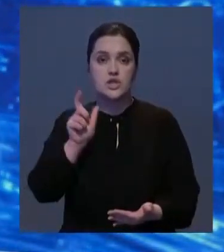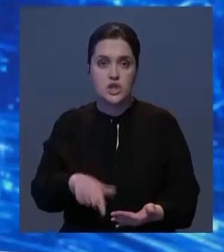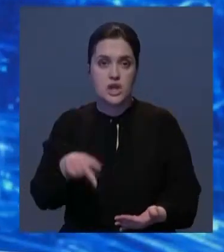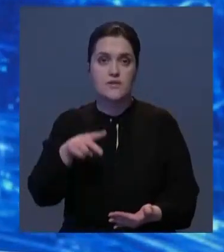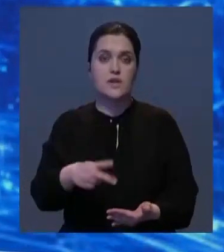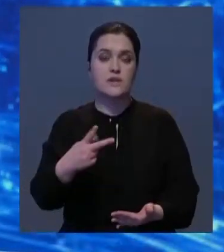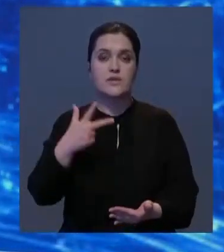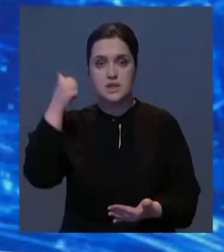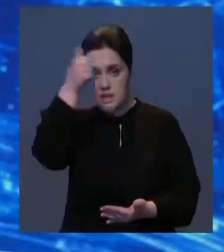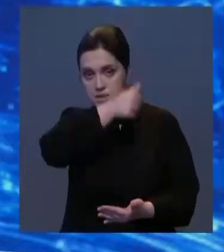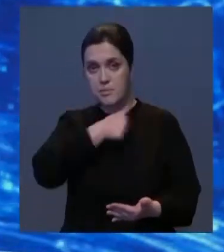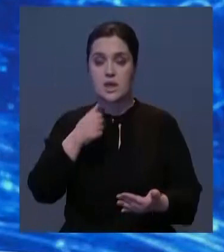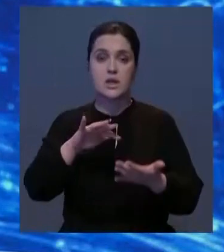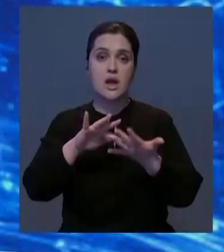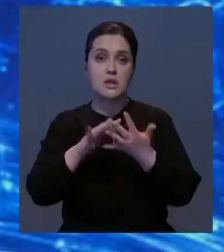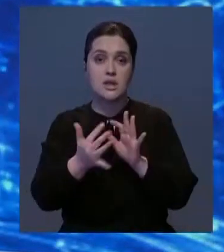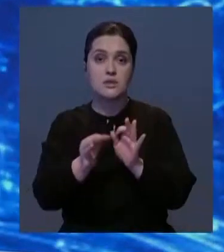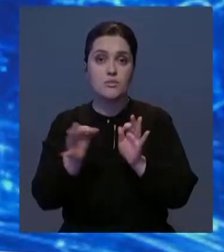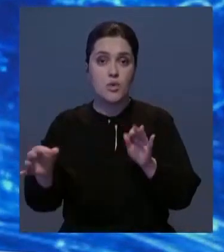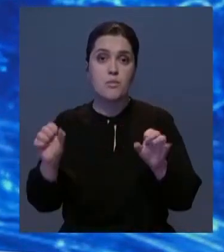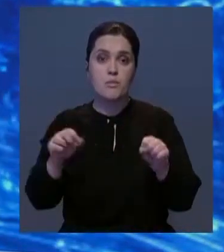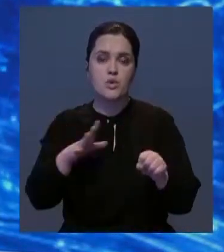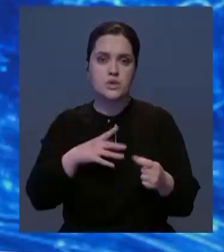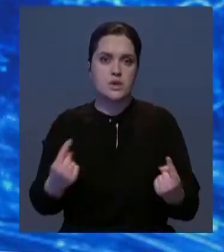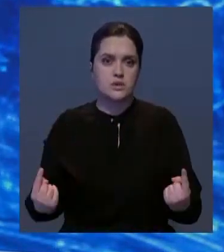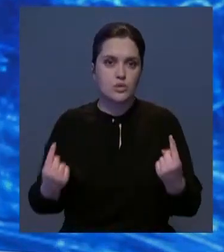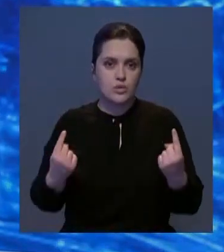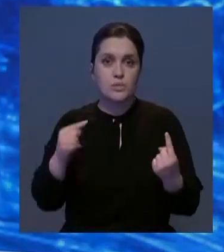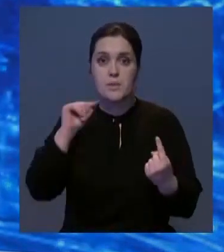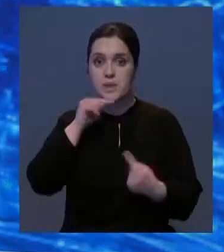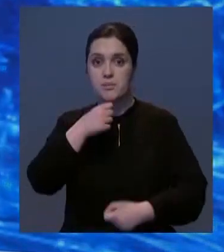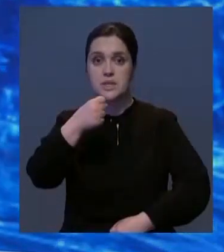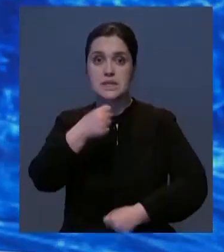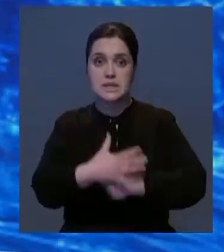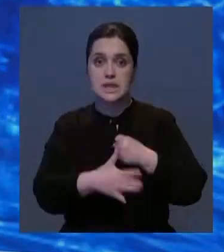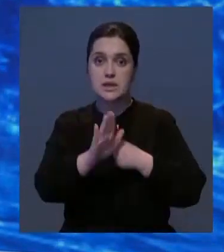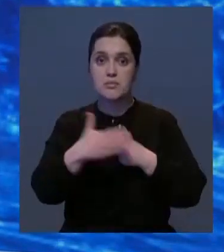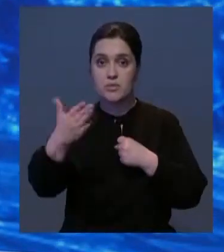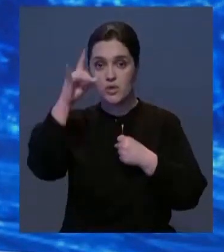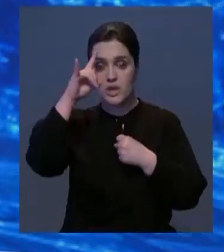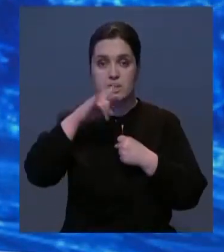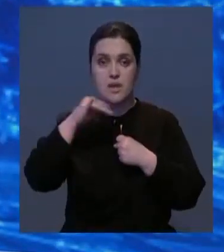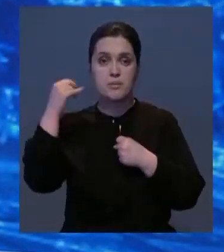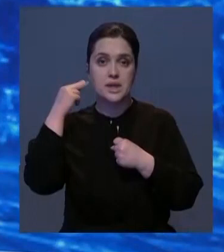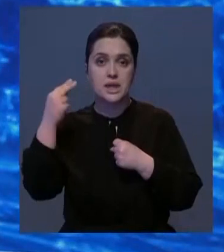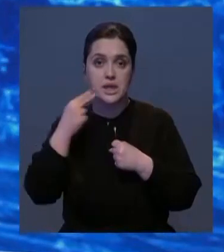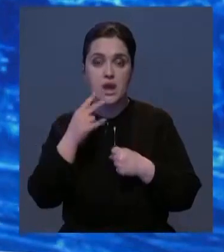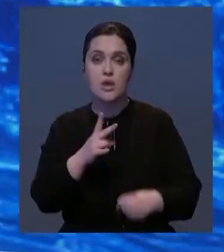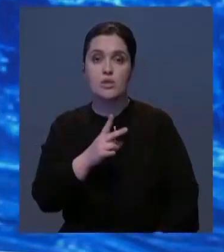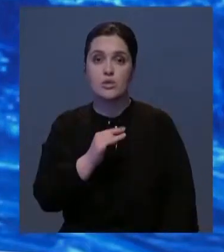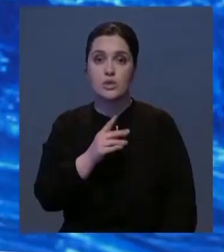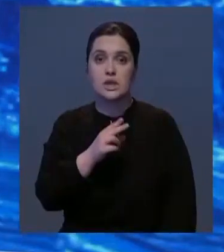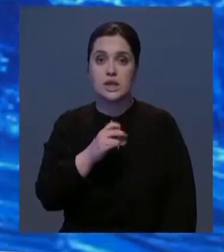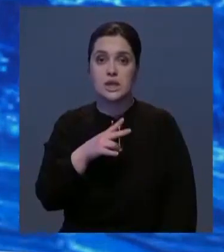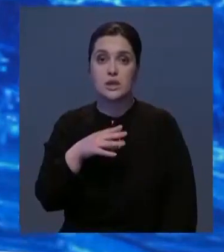тысячи человек. К 2035 году населенный пункт может стать крупным экономическим центром между Казахстаном и Китаем.